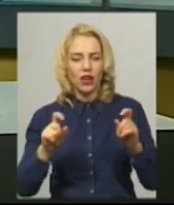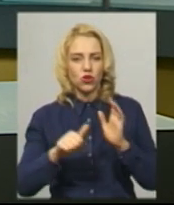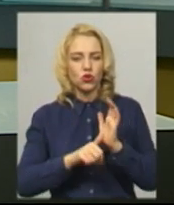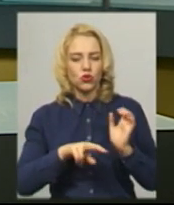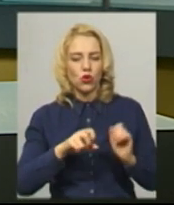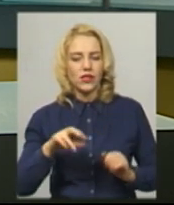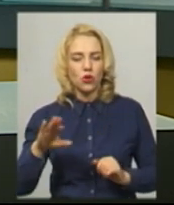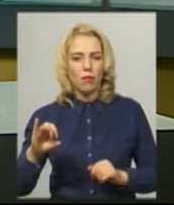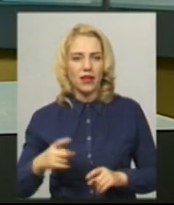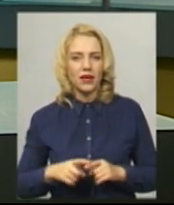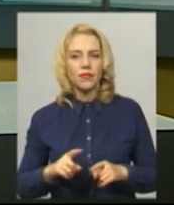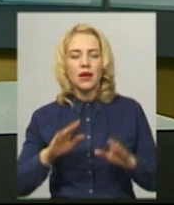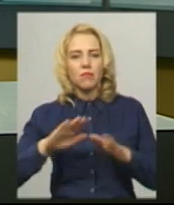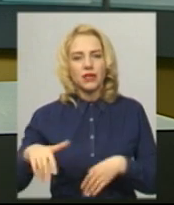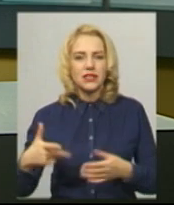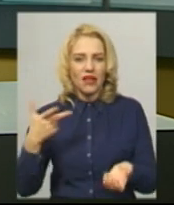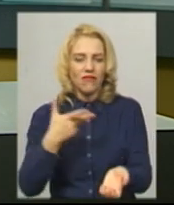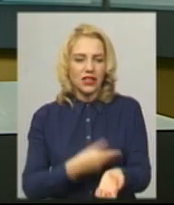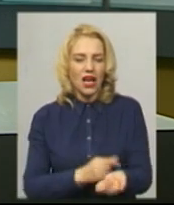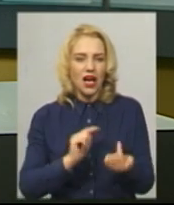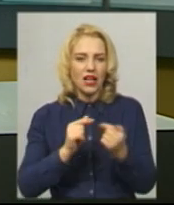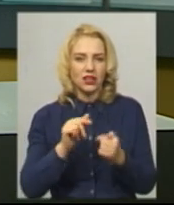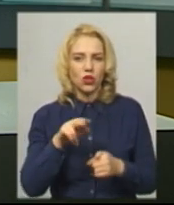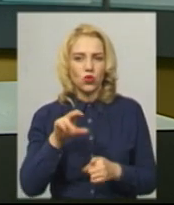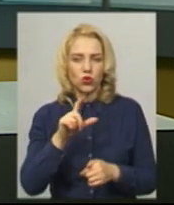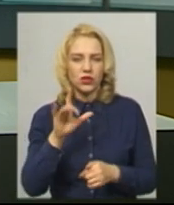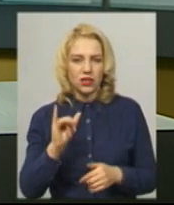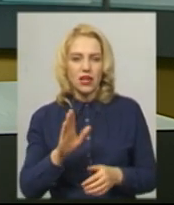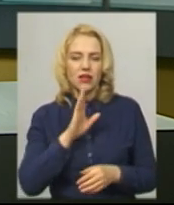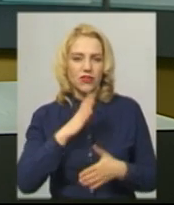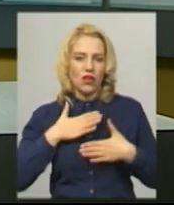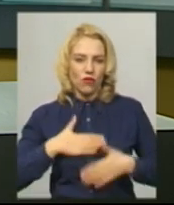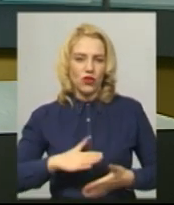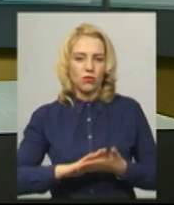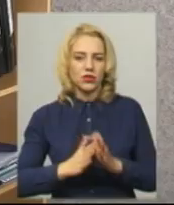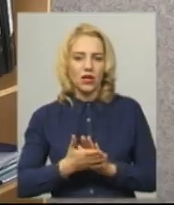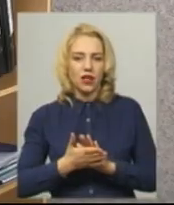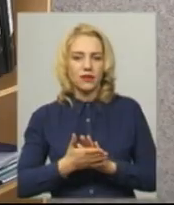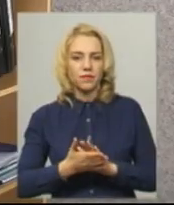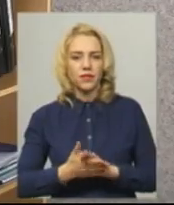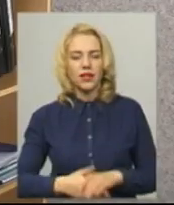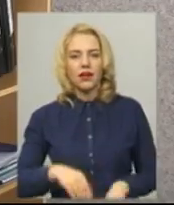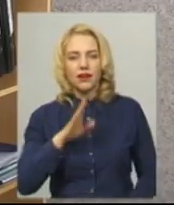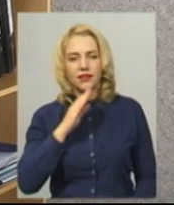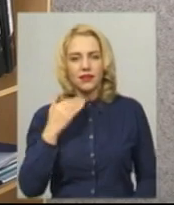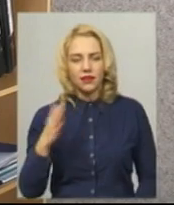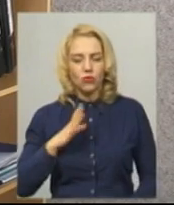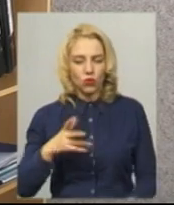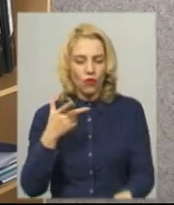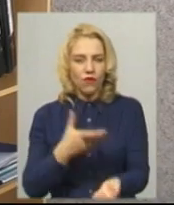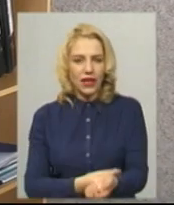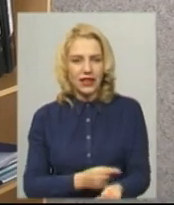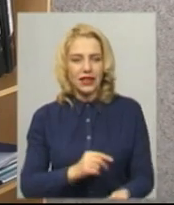Нінель Марцонь додає, що після введення антидоту пацієнтка перебуває у задовільному стані. Її було введено